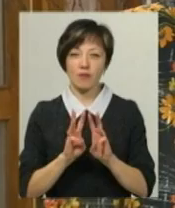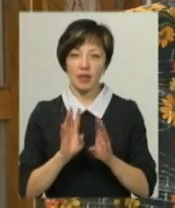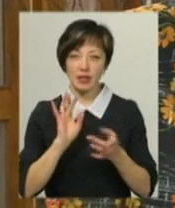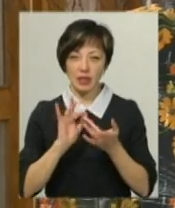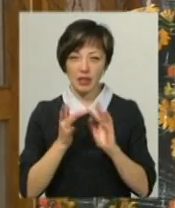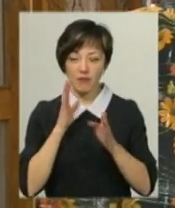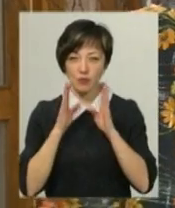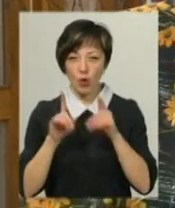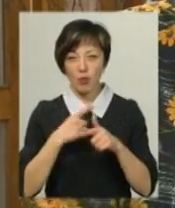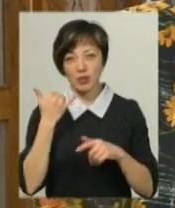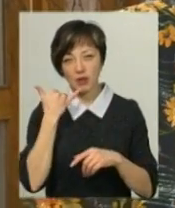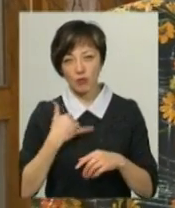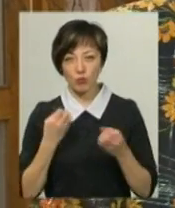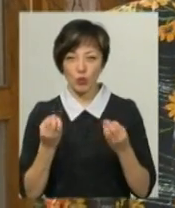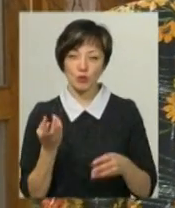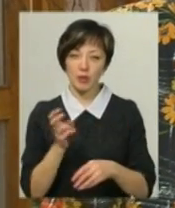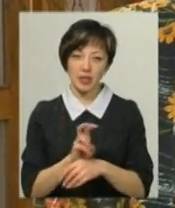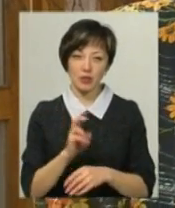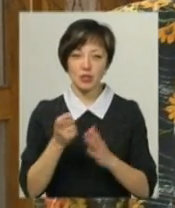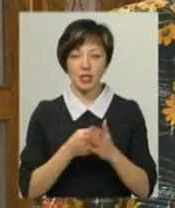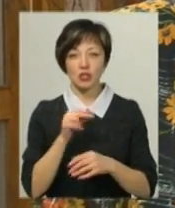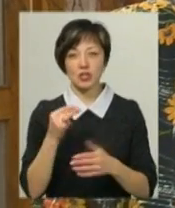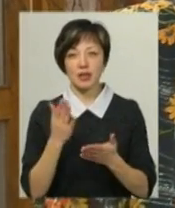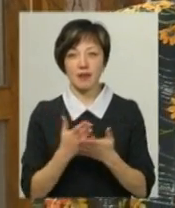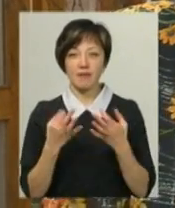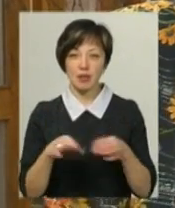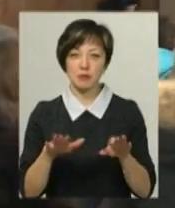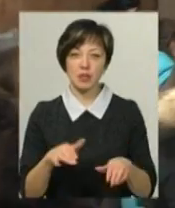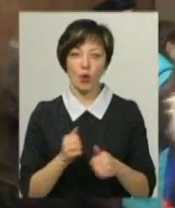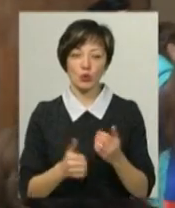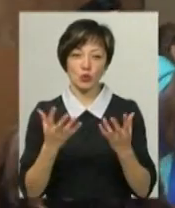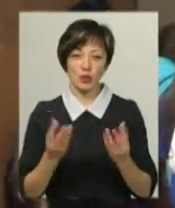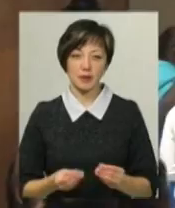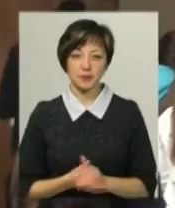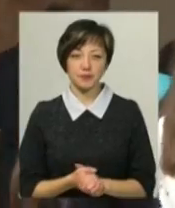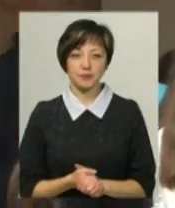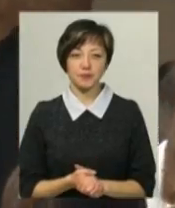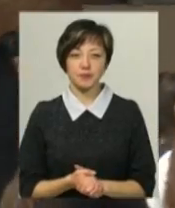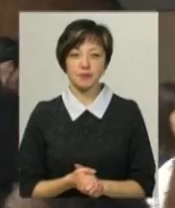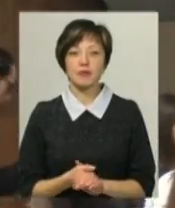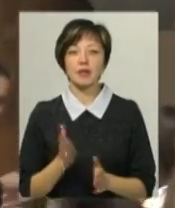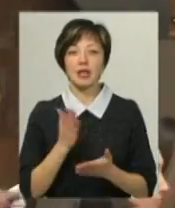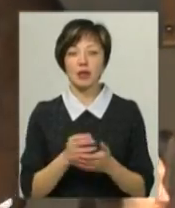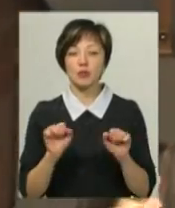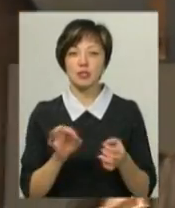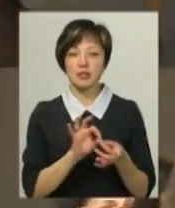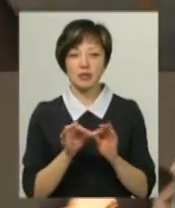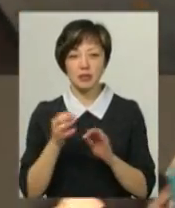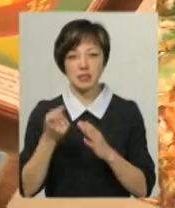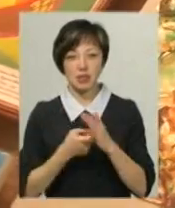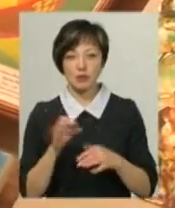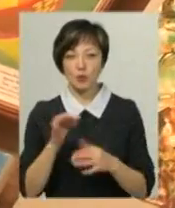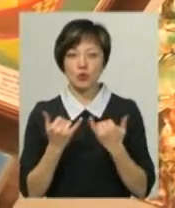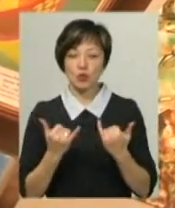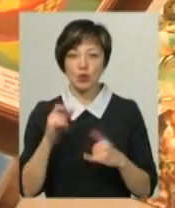записатися телефоном, або просто прийти і взнати, чи є вільні місця кожного дня. Завдяки квесту у подолян є можливість більш докладно дізнатися